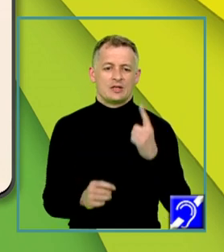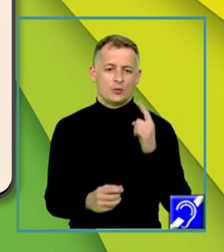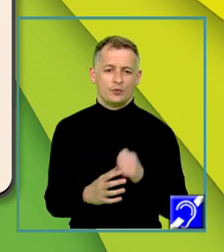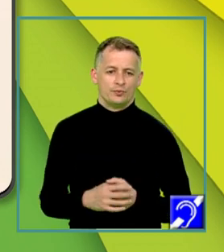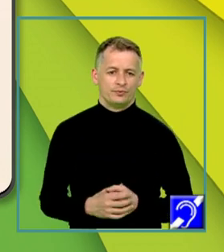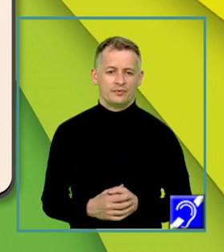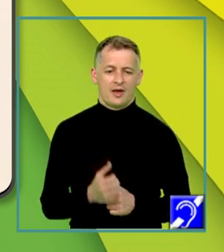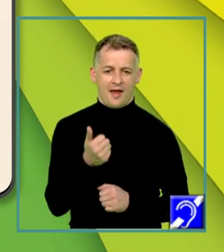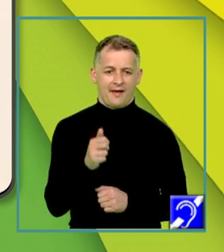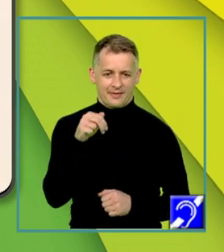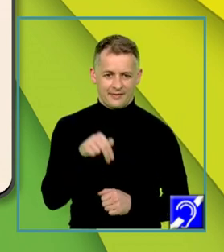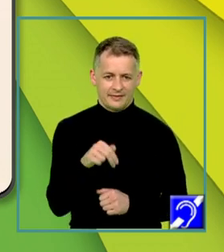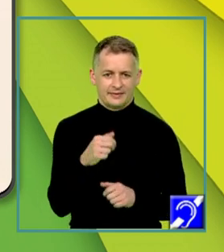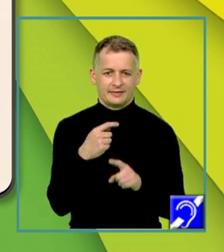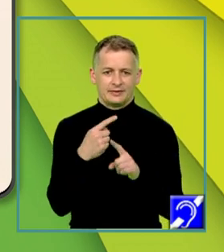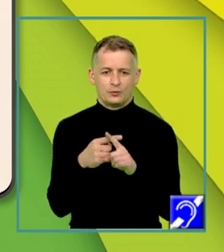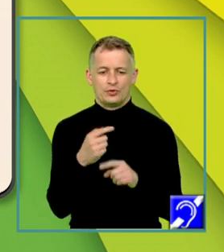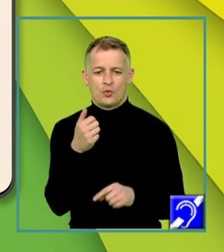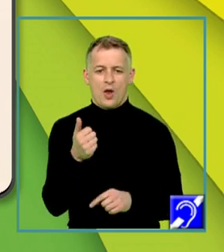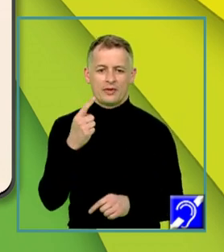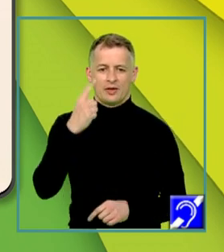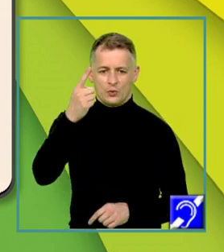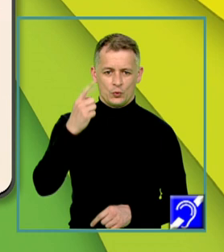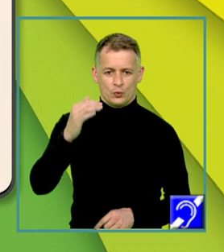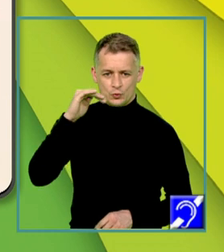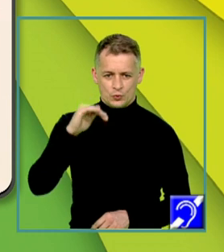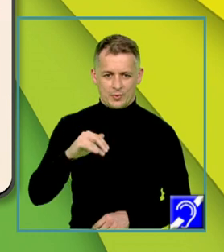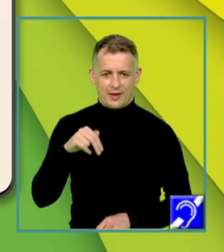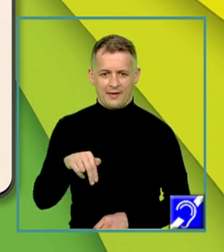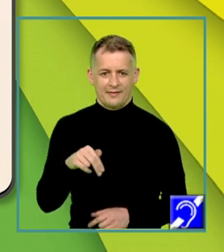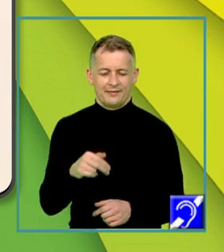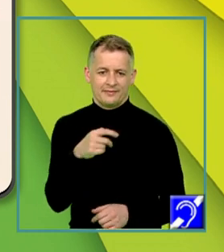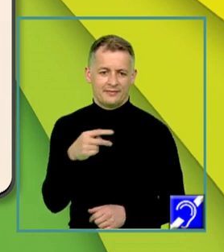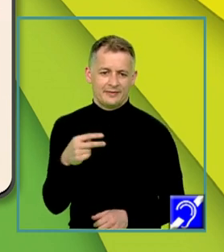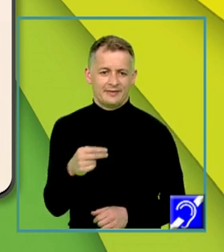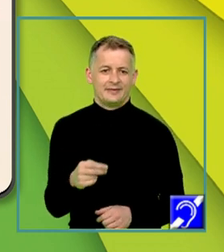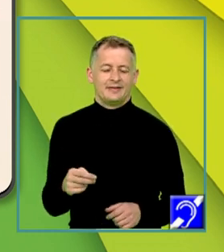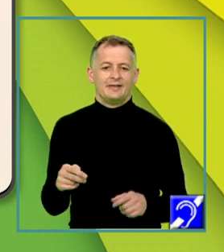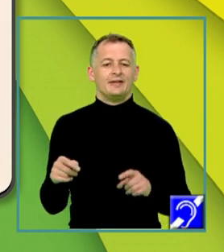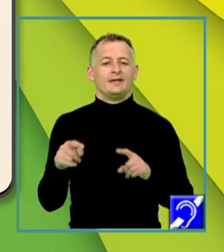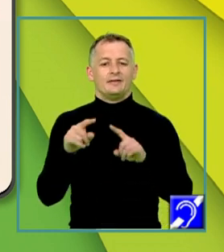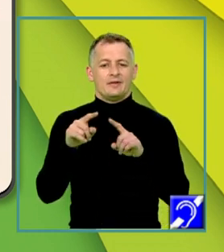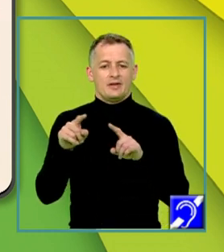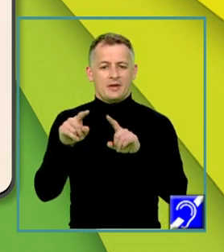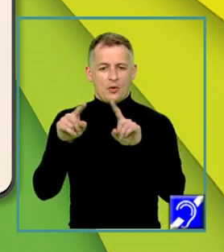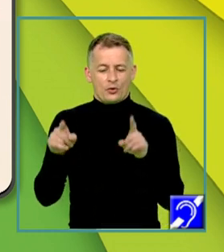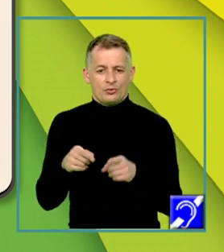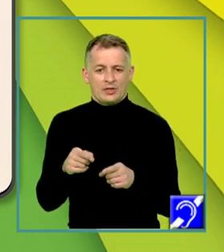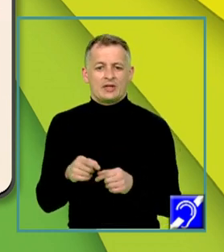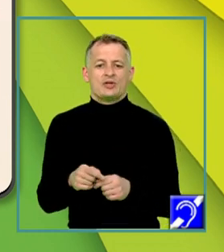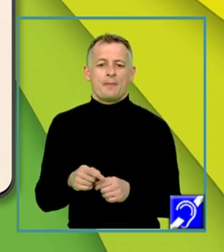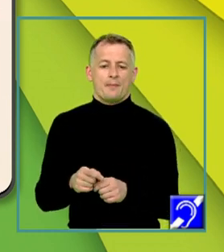A de Ien înmulțit cu A de Ien supra Ien egal cu matricea pătratică de ordinul 2